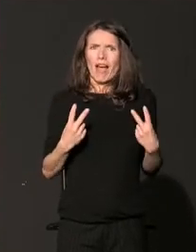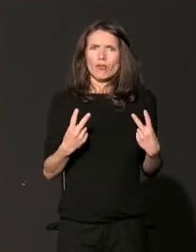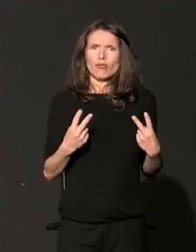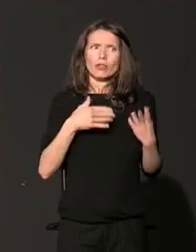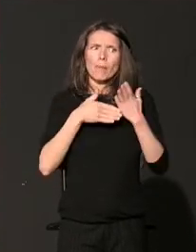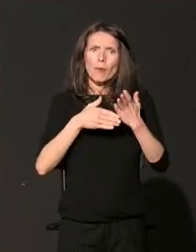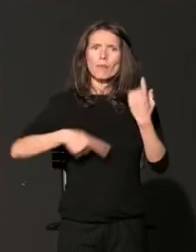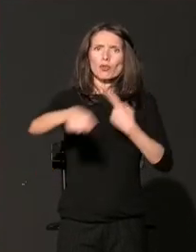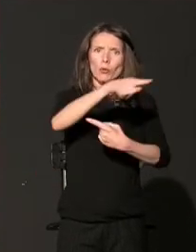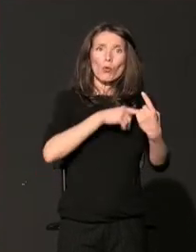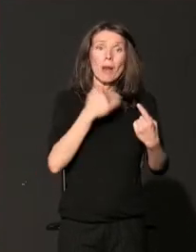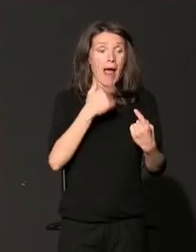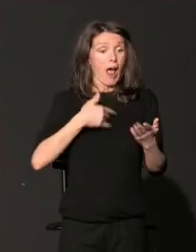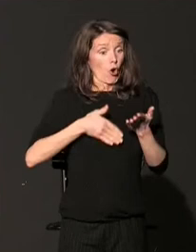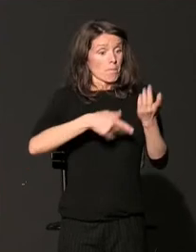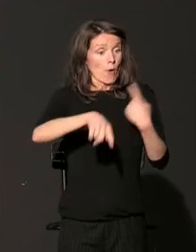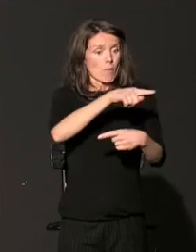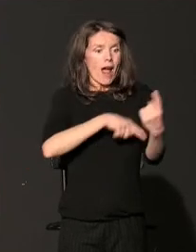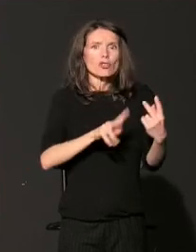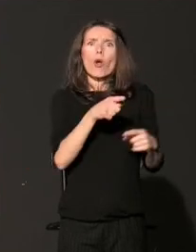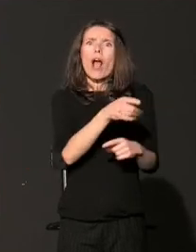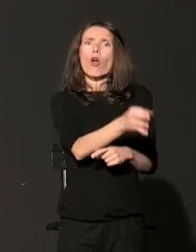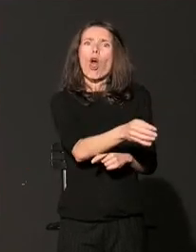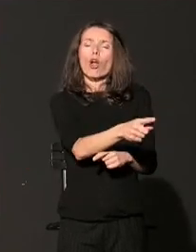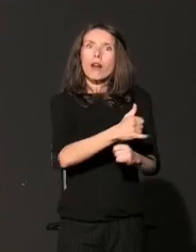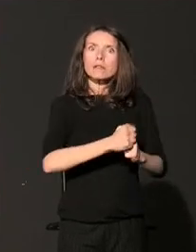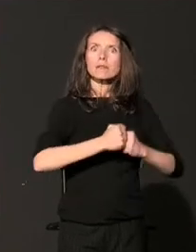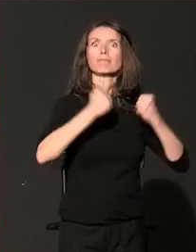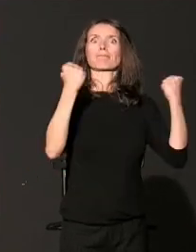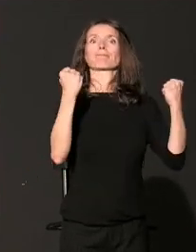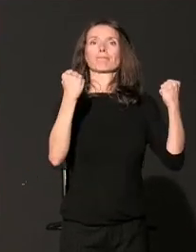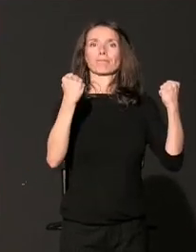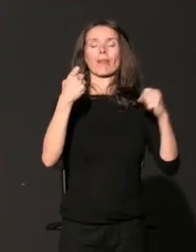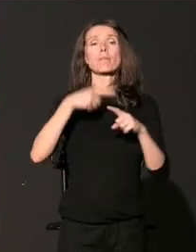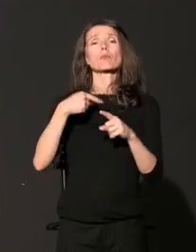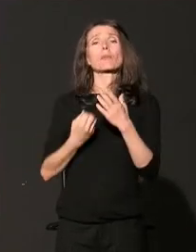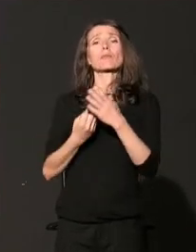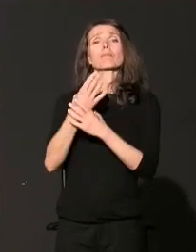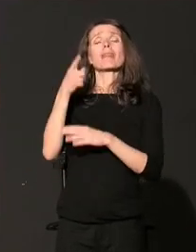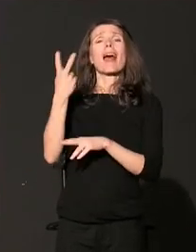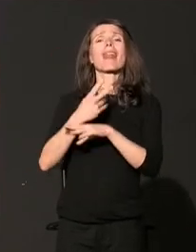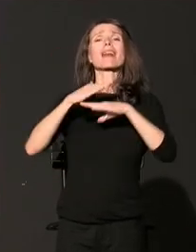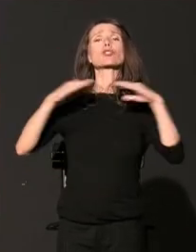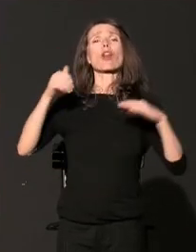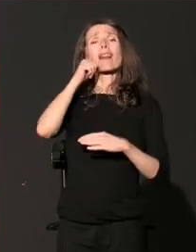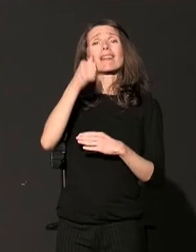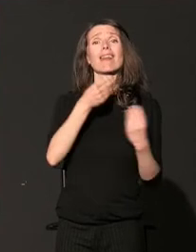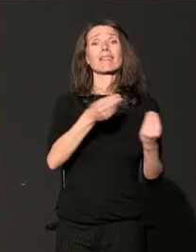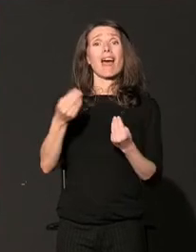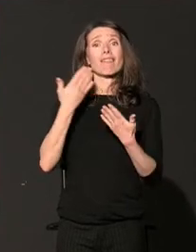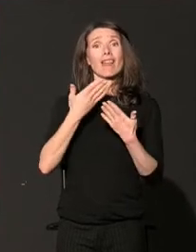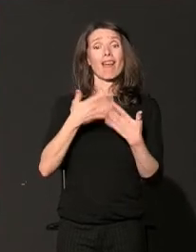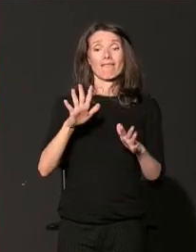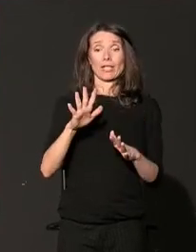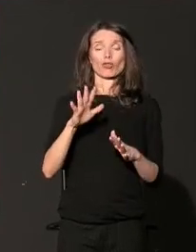jačanju lokalnih zajednica. Pre svega kroz uspostavljanje nacionalnog dana davanja koji smo po četvrti put obeležili